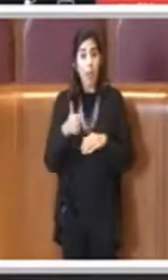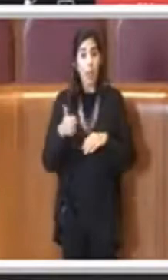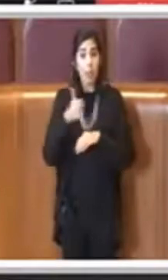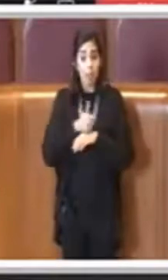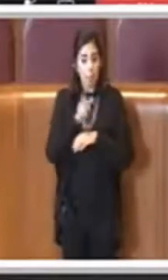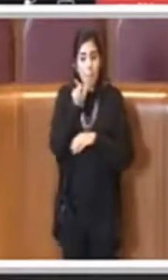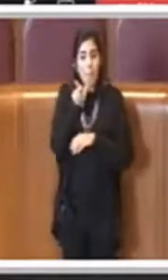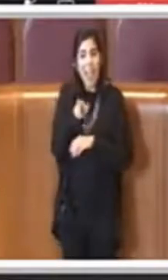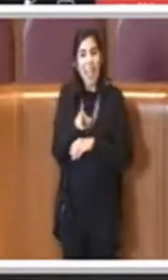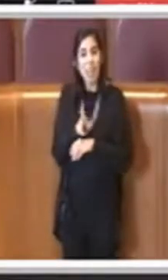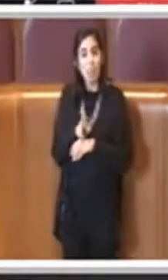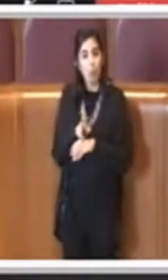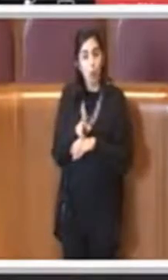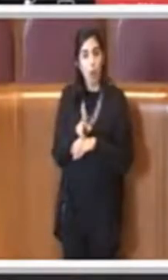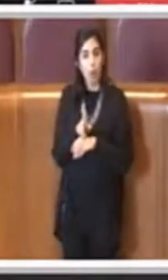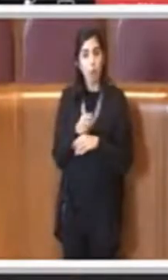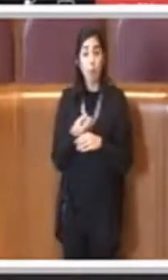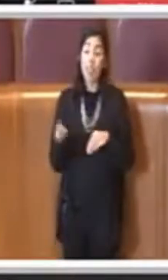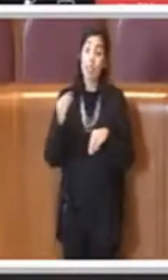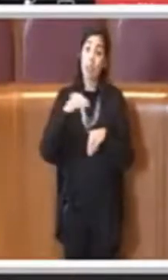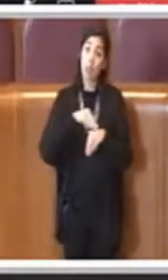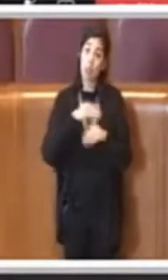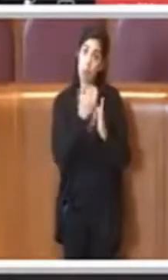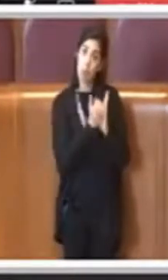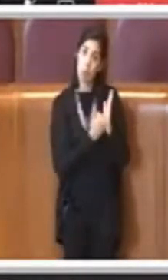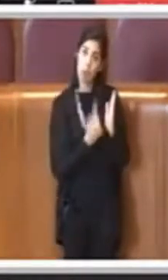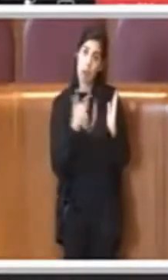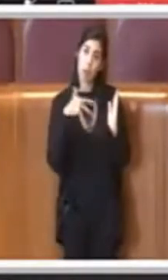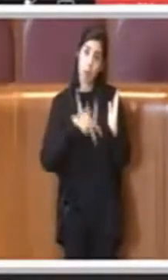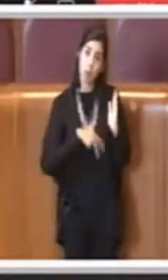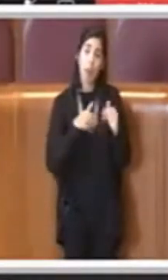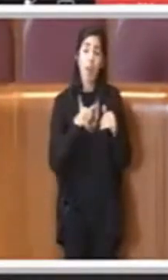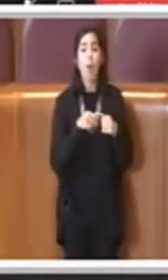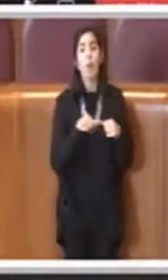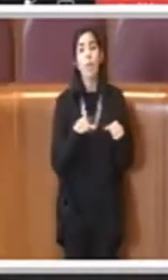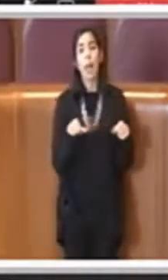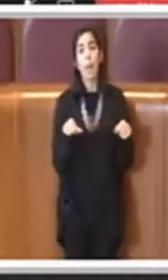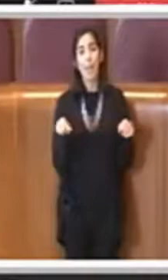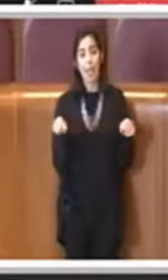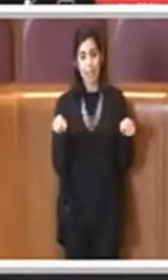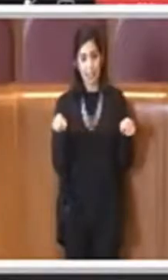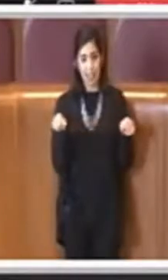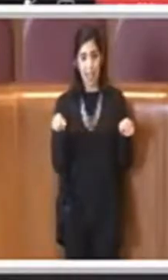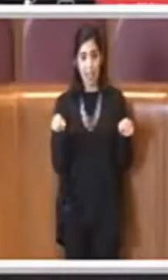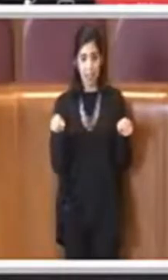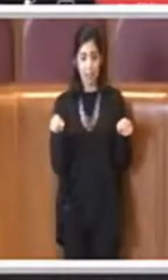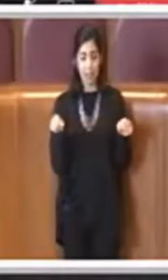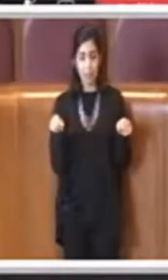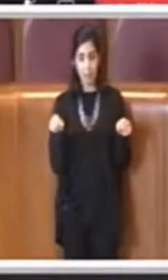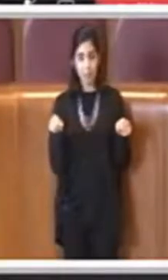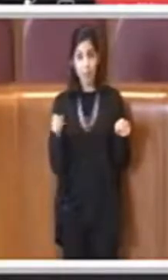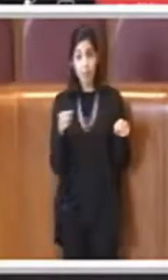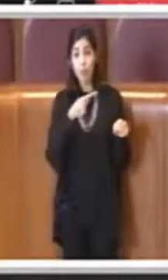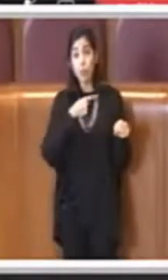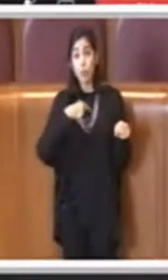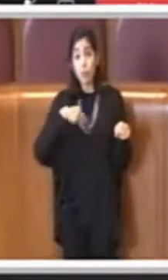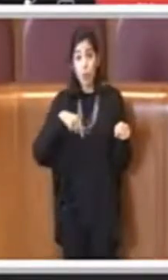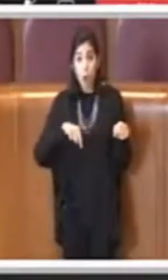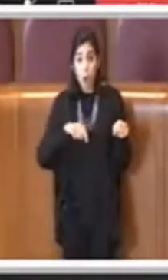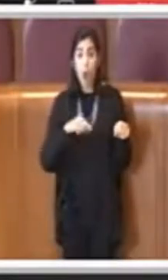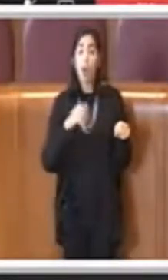Oltretutto questo piano sociale è stato fondamentale, il passo che abbiamo voluto fare di